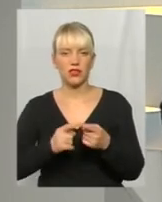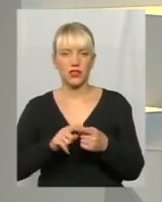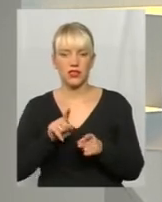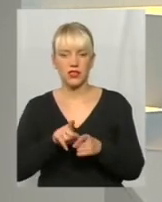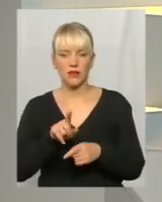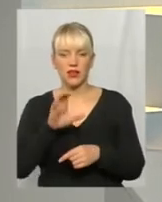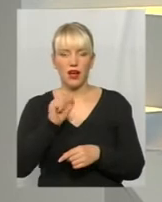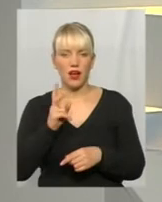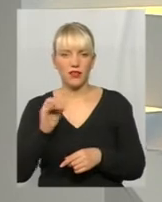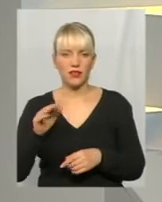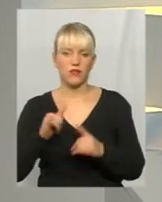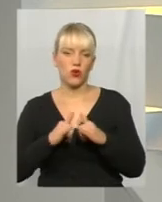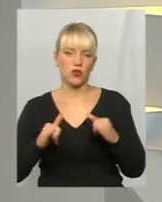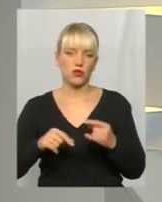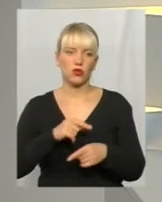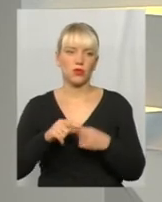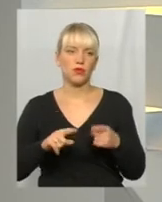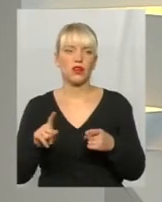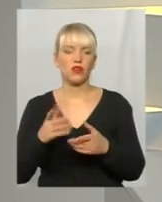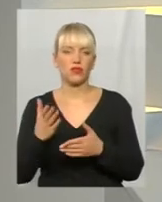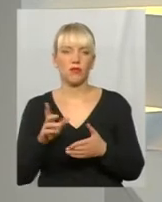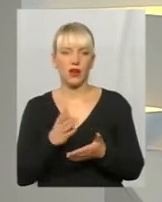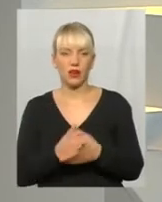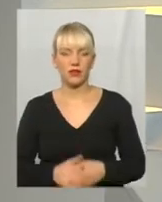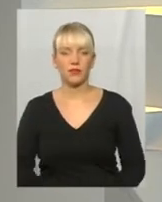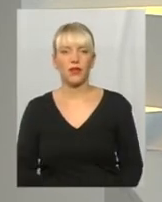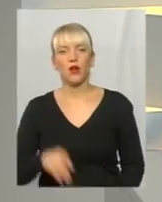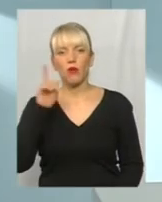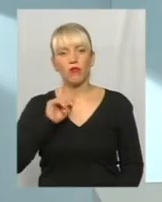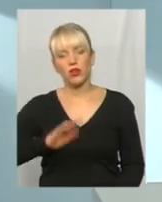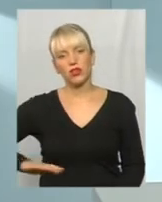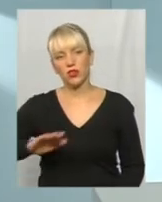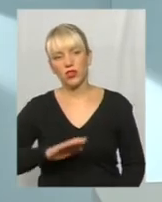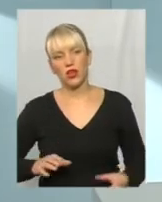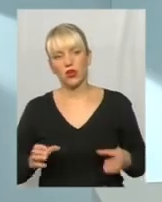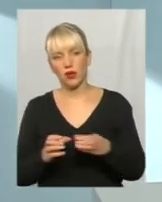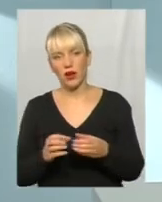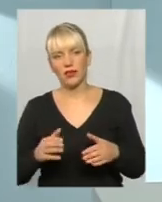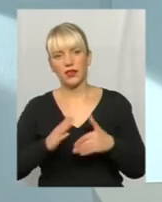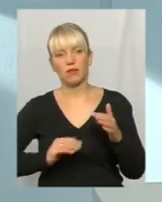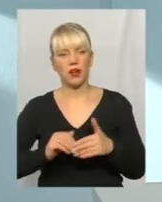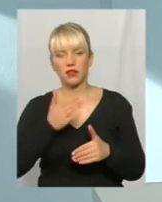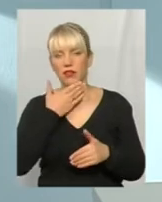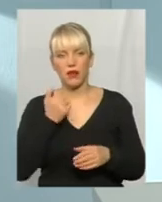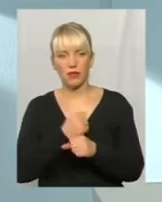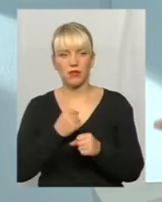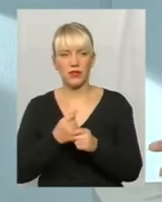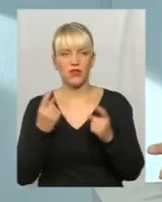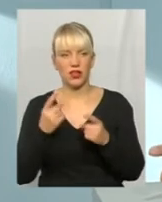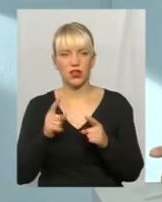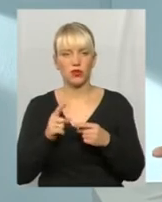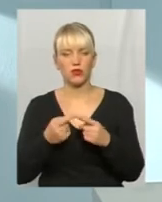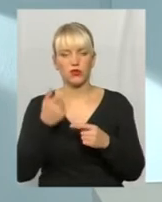бізнесу? Яку маєте зворотну Поки що з територіальними громадами практика не напрацьована, велика, бо ж вони